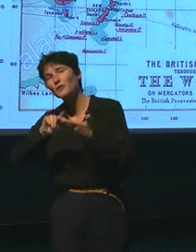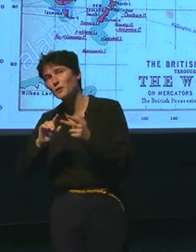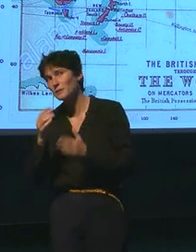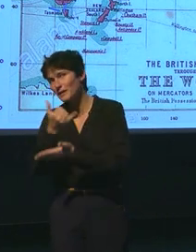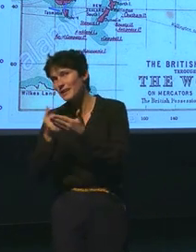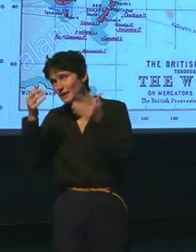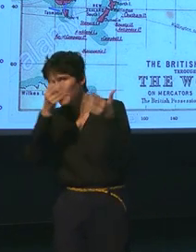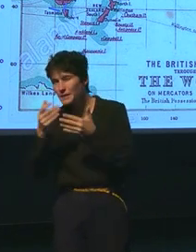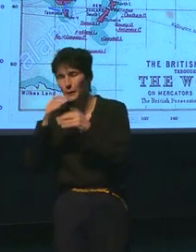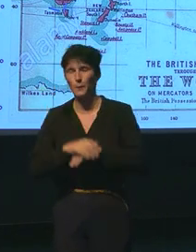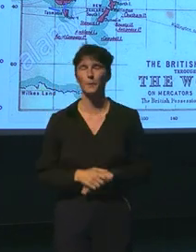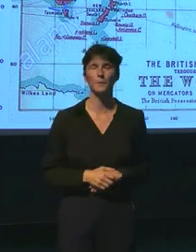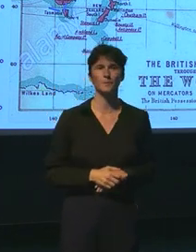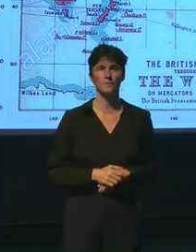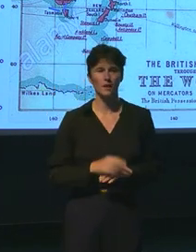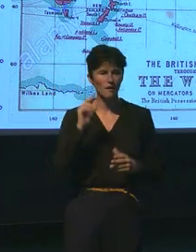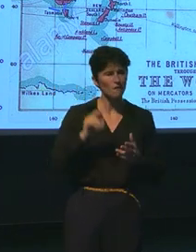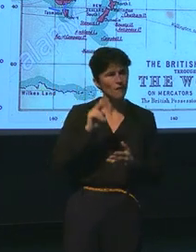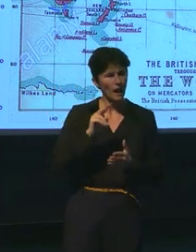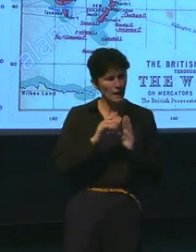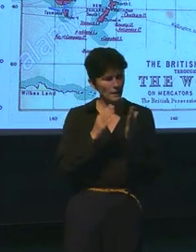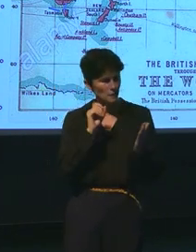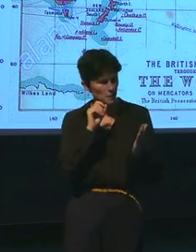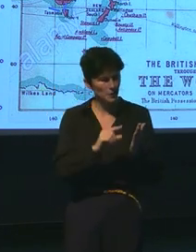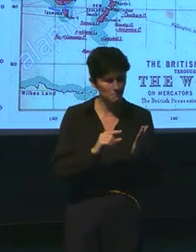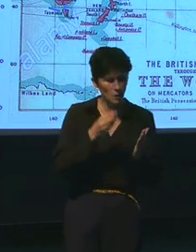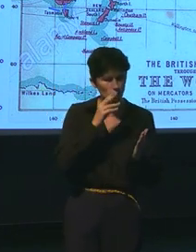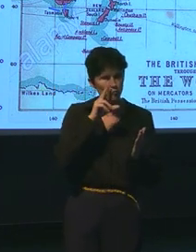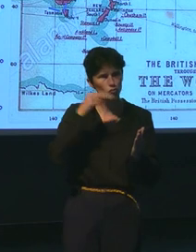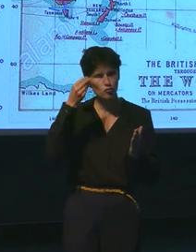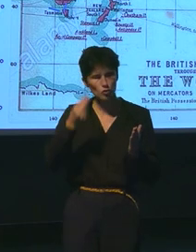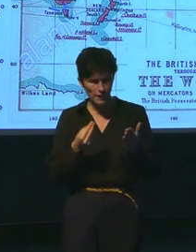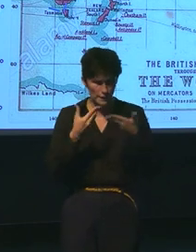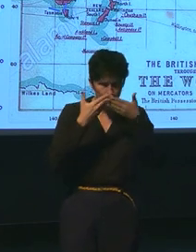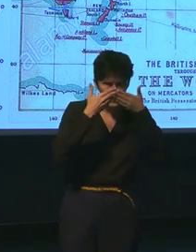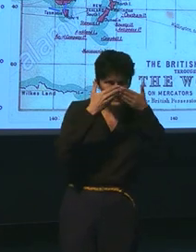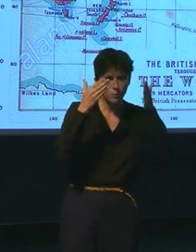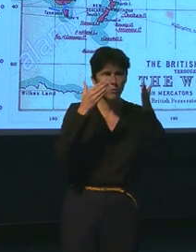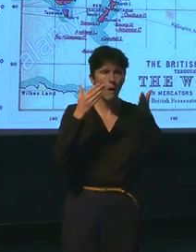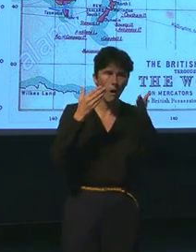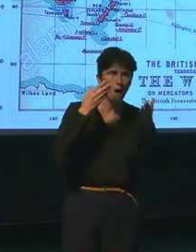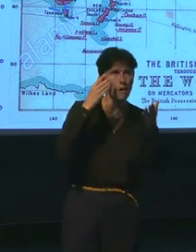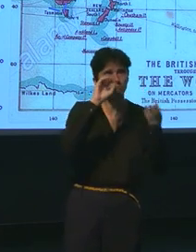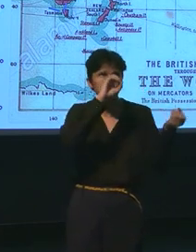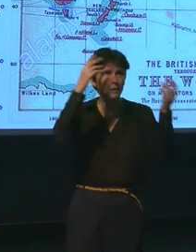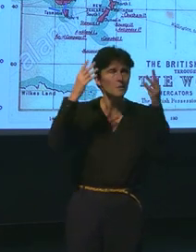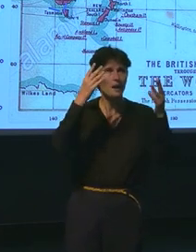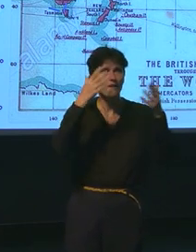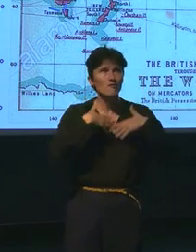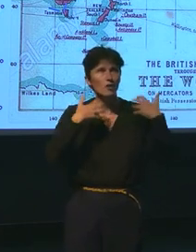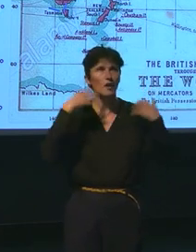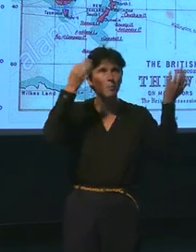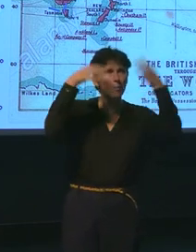mers, peut dire que Jules Verne ouvre son esprit dans le livre-cours à son esprit scientifique et à de nombreuses